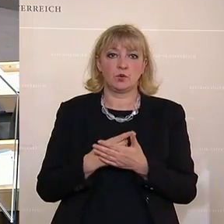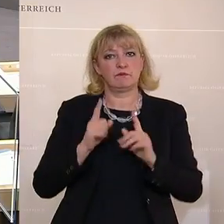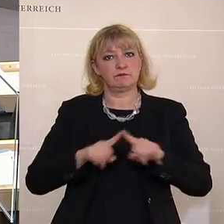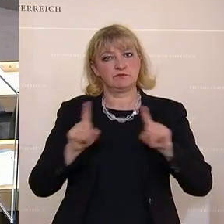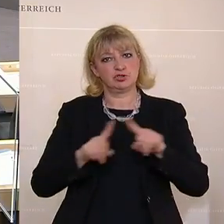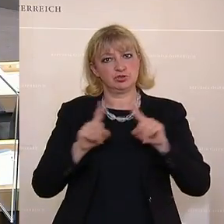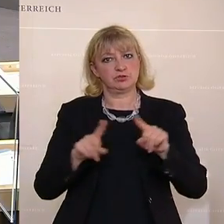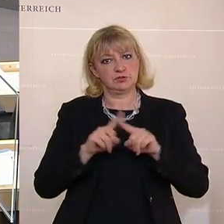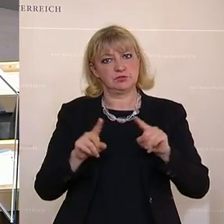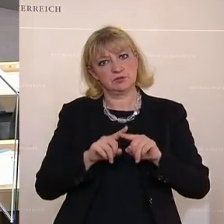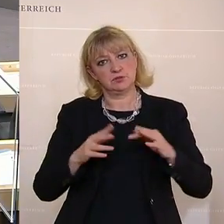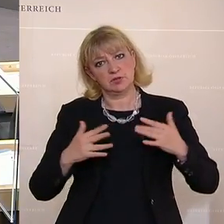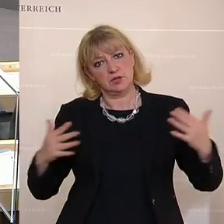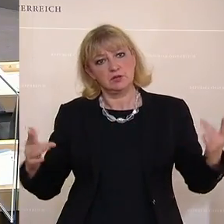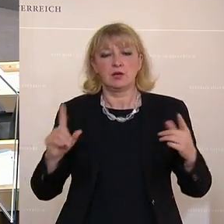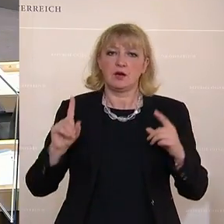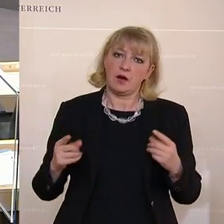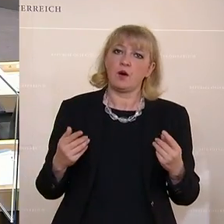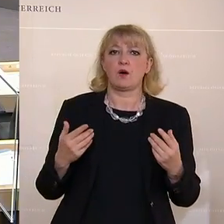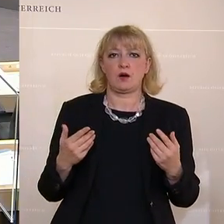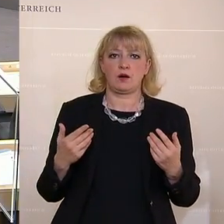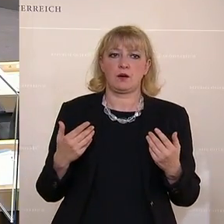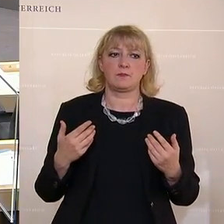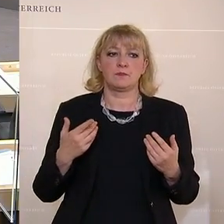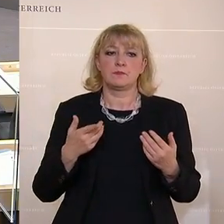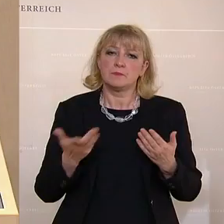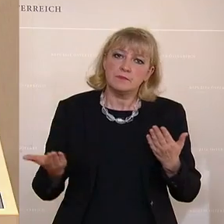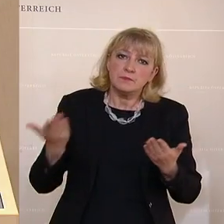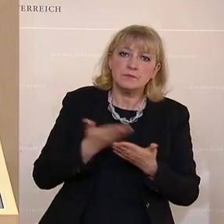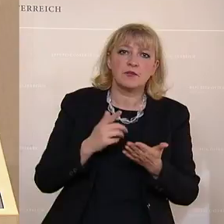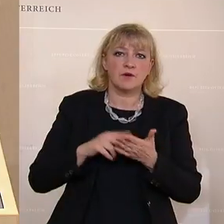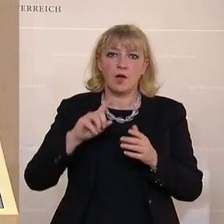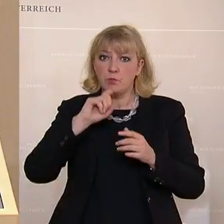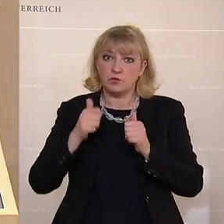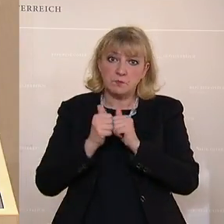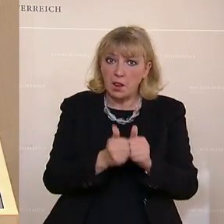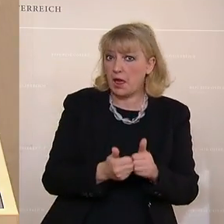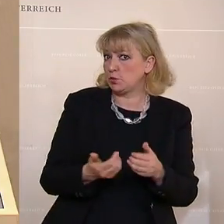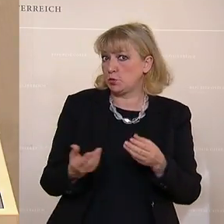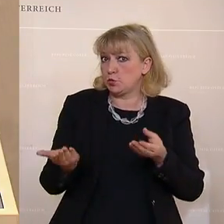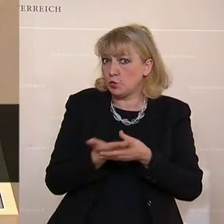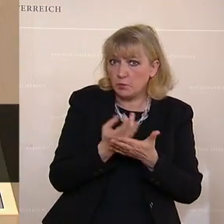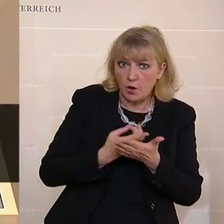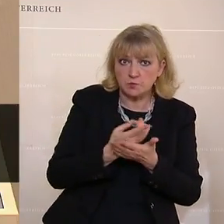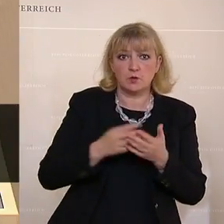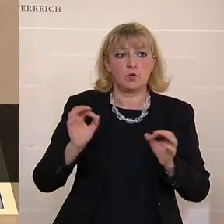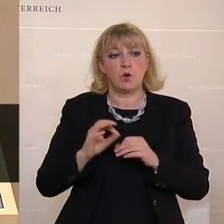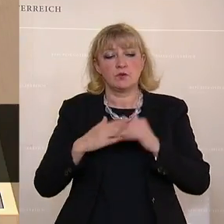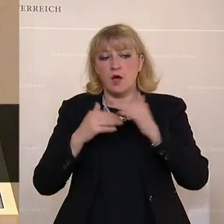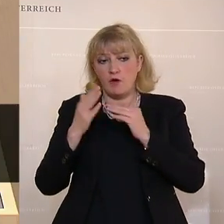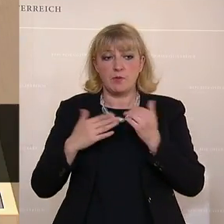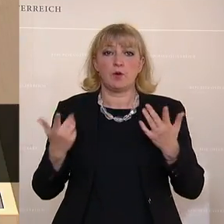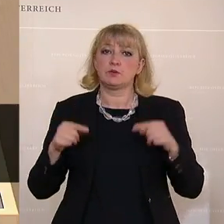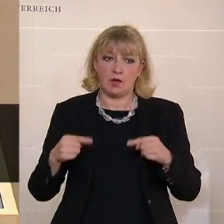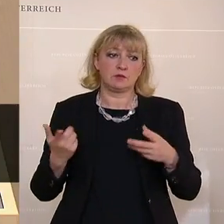Art und Weise erweitert wird, damit wir auch hier, wenn es berufsbegleitend oder wenn es aufbauend ist, hier